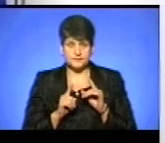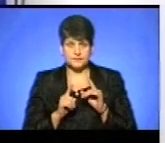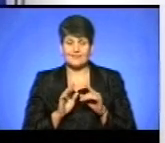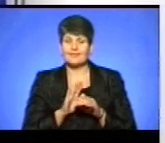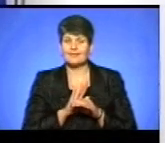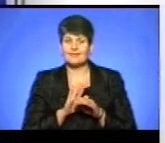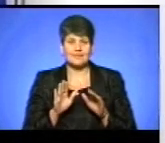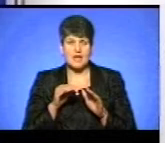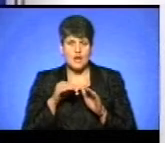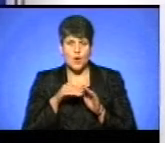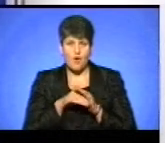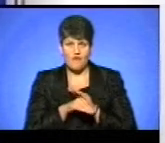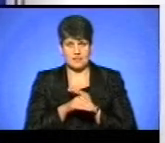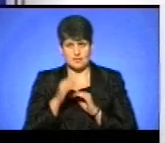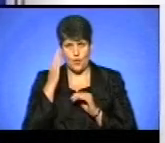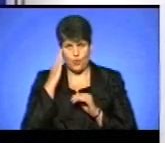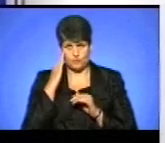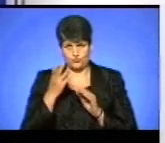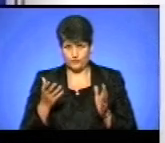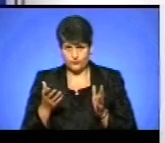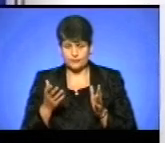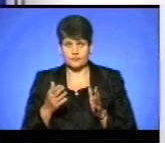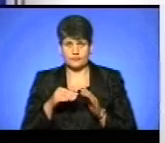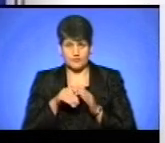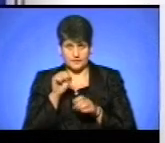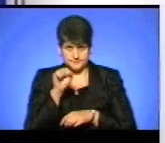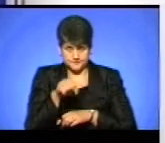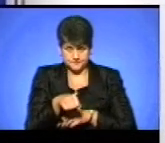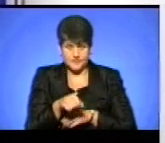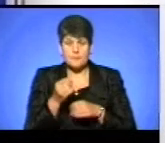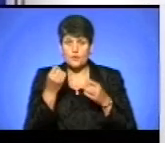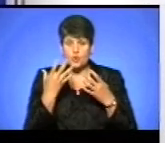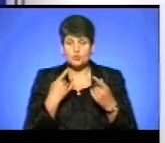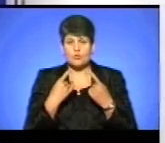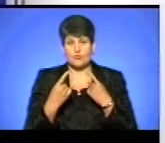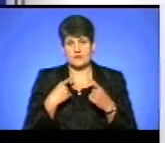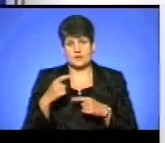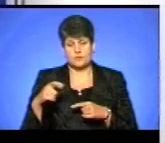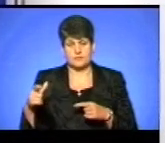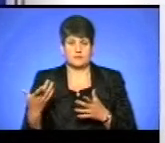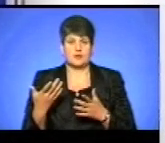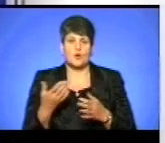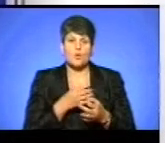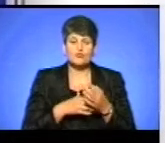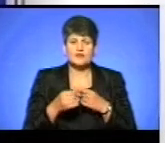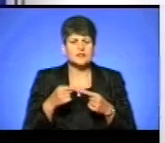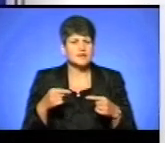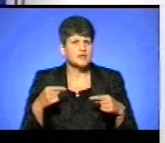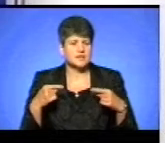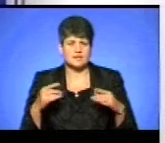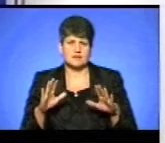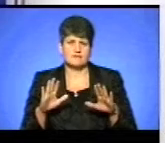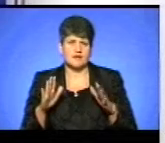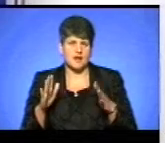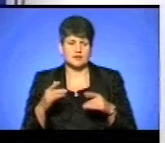не ховати голову в пісок, а просто поговорити з людьми, обговорити різні варіанти вирішення цієї